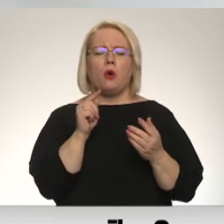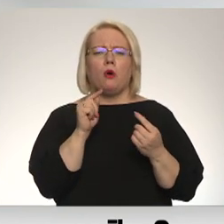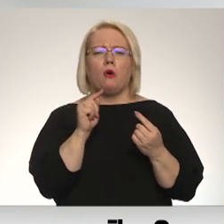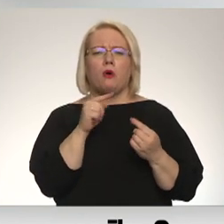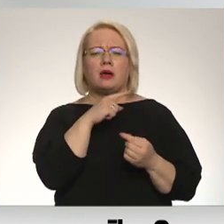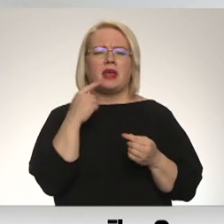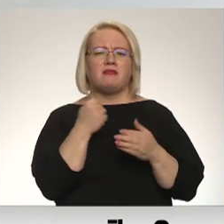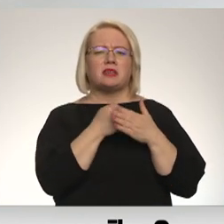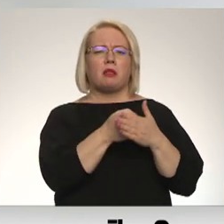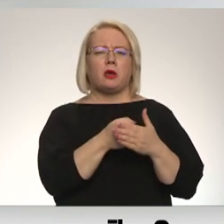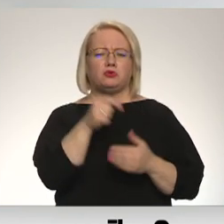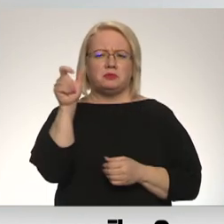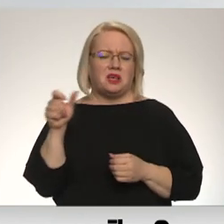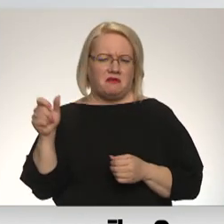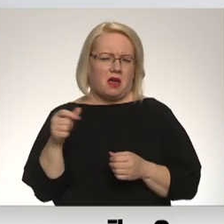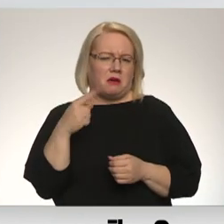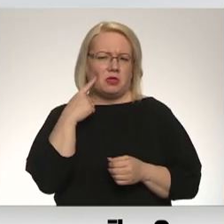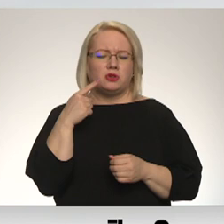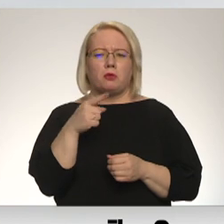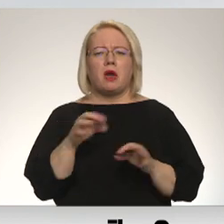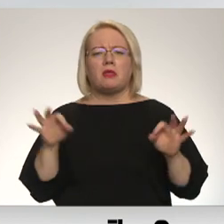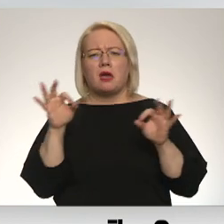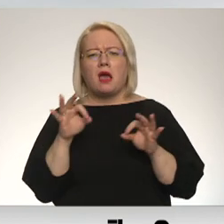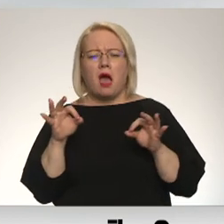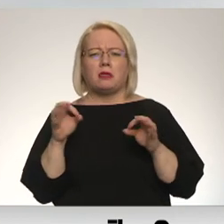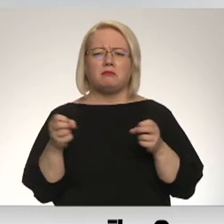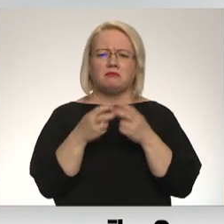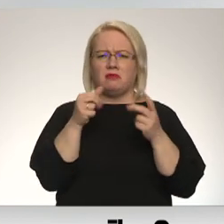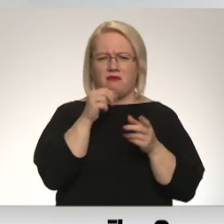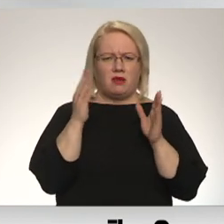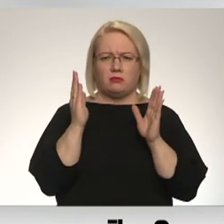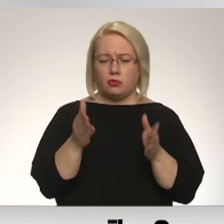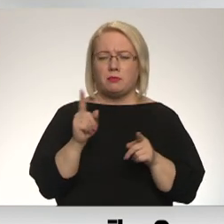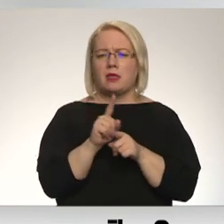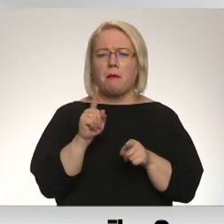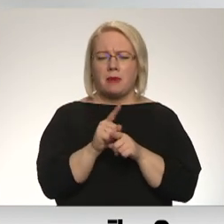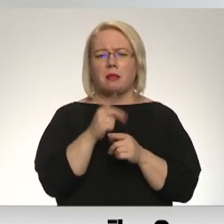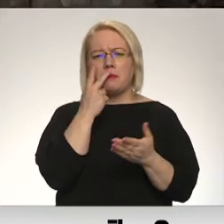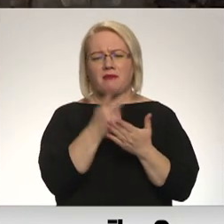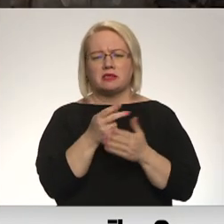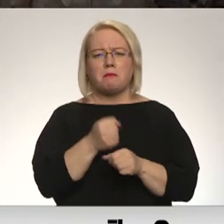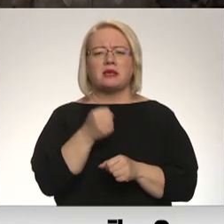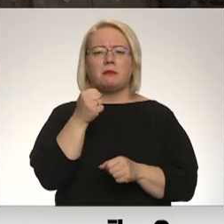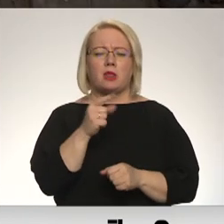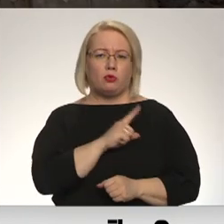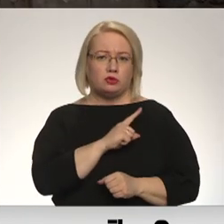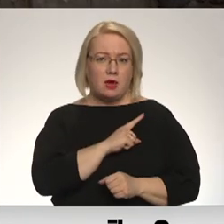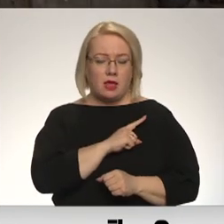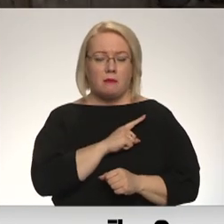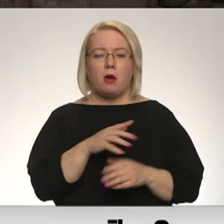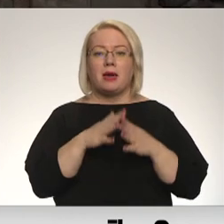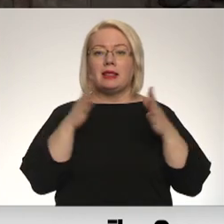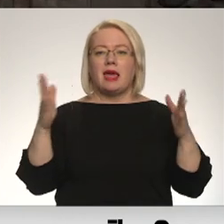Es domāju, ka nevajadzētu būt kādām īpašām problēmām, bet, protams, mēs jau vietām pievēršam pastiprinātā unībju progadījumā. Tikmēr lielākajās